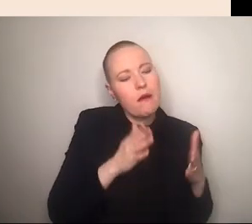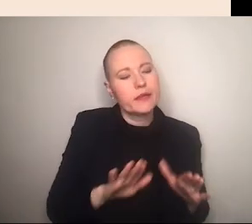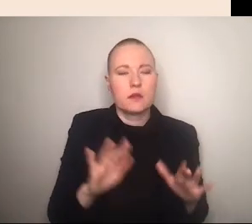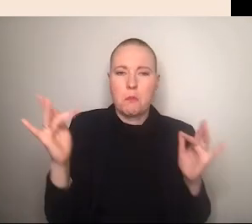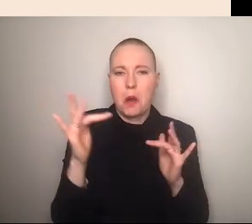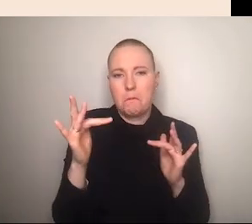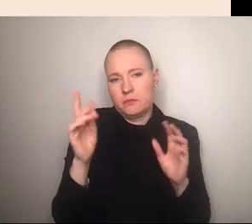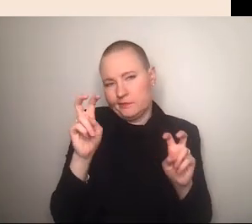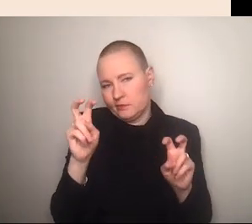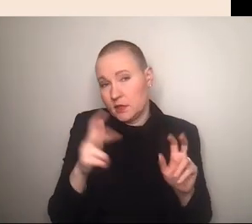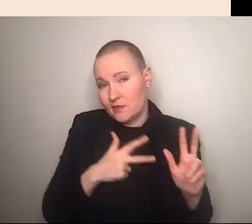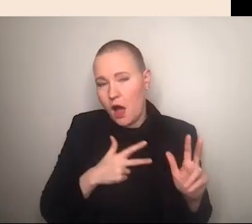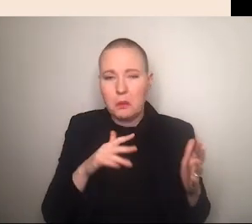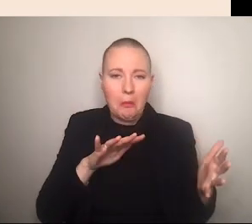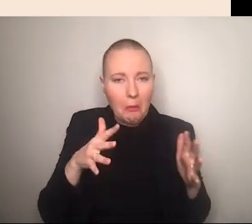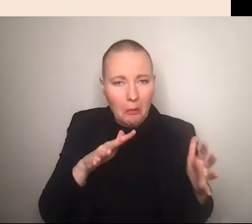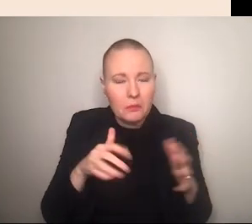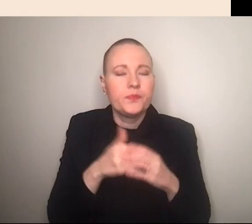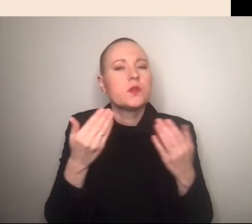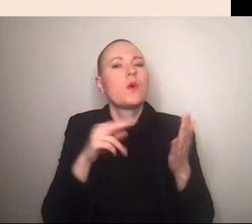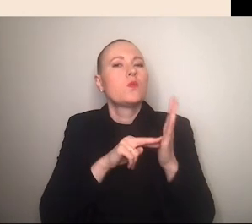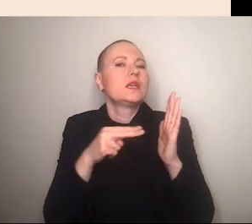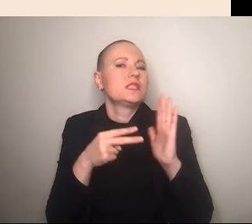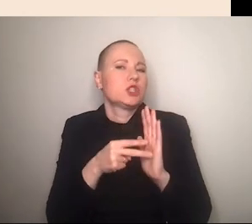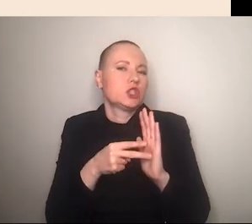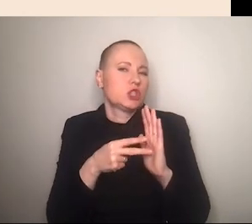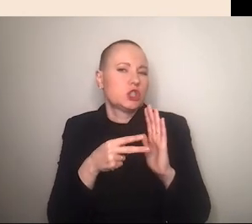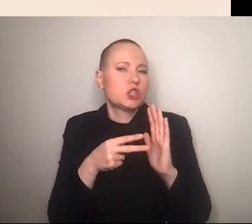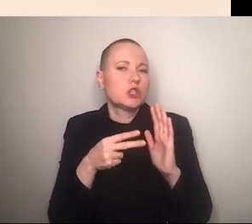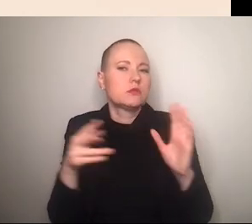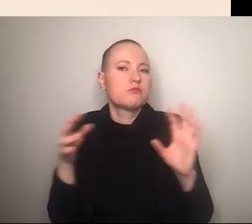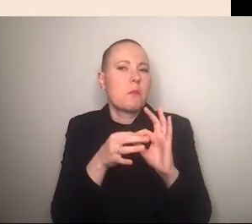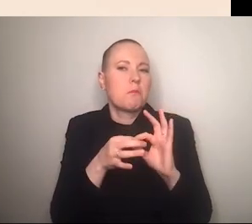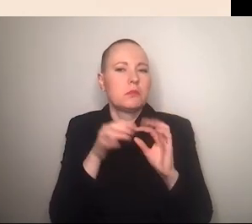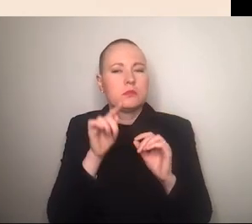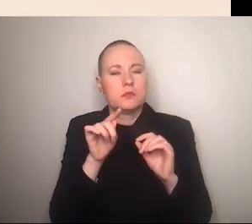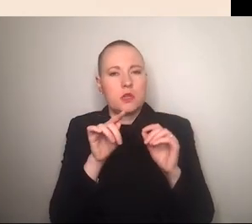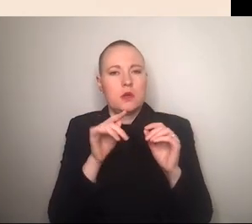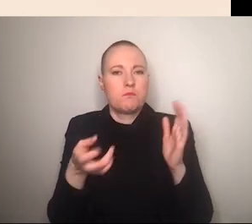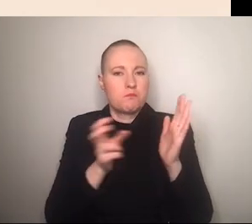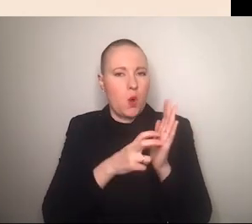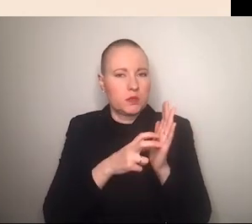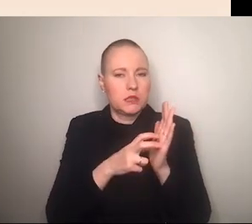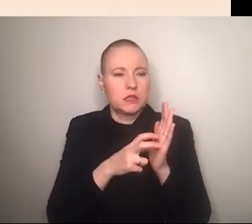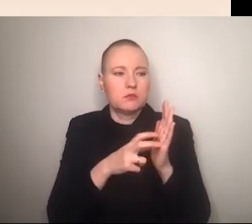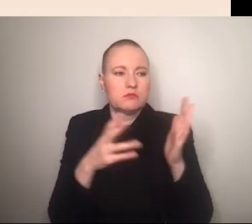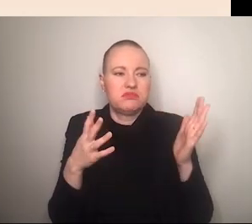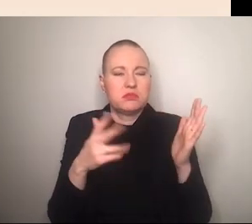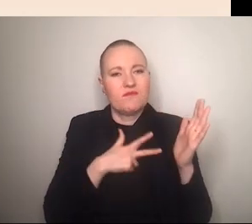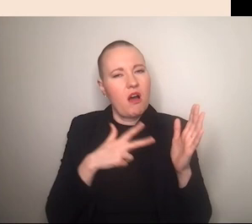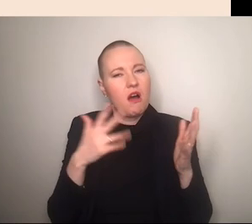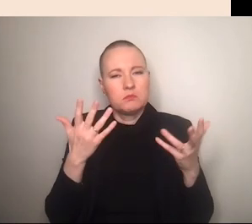hier findet also sozusagen ein politisches framing das das post statt gleichzeitig